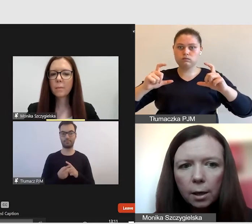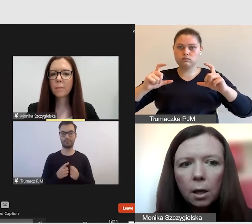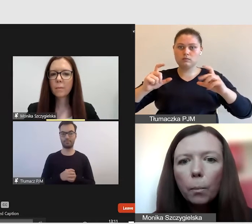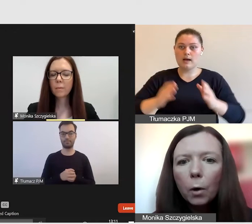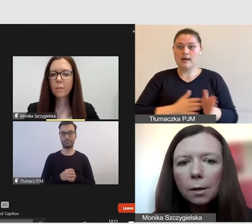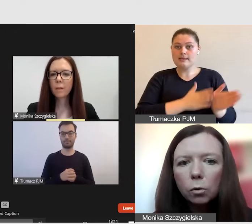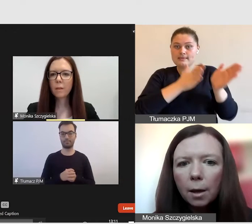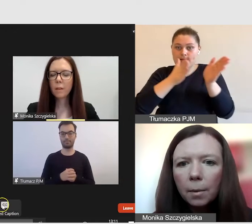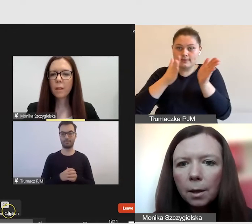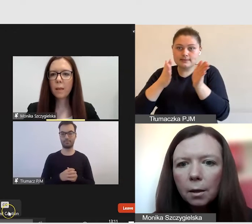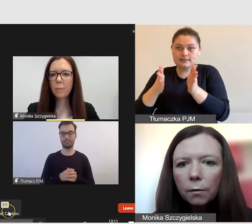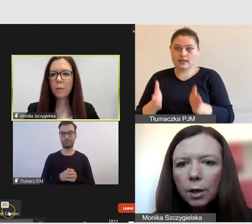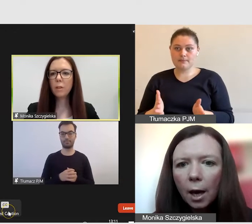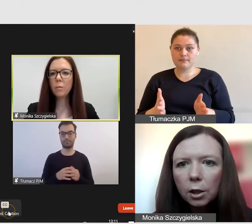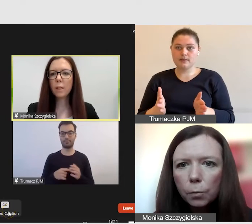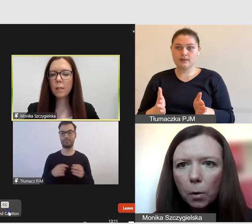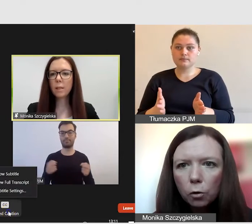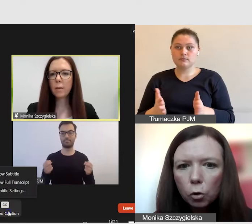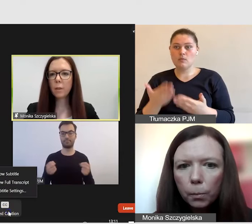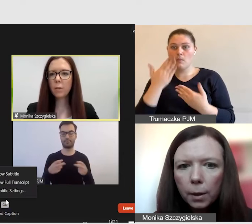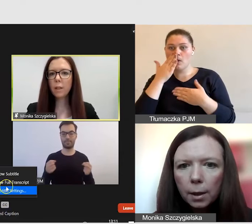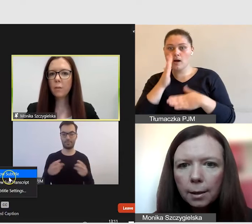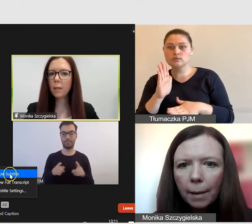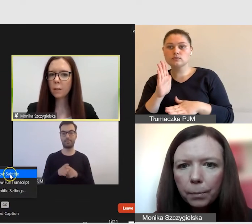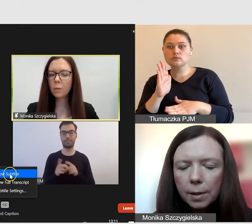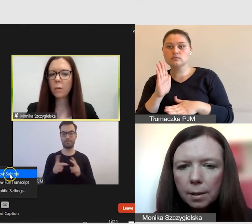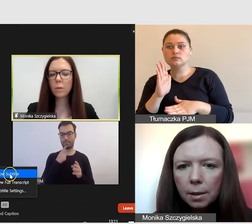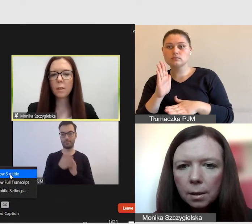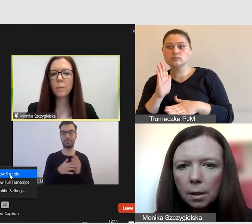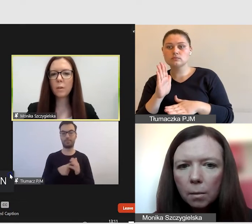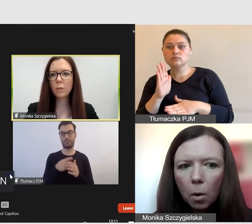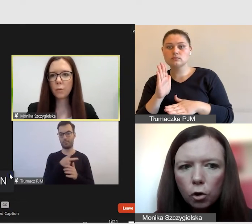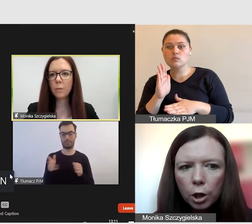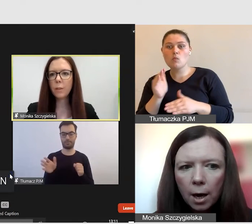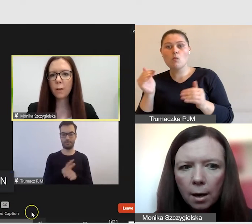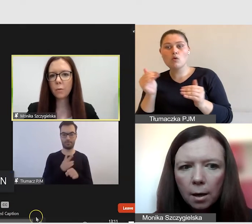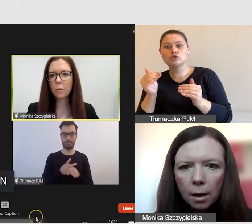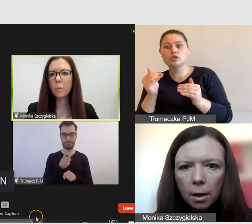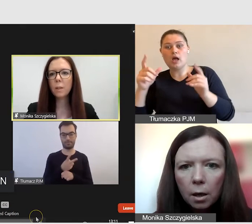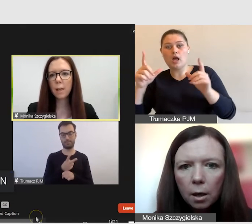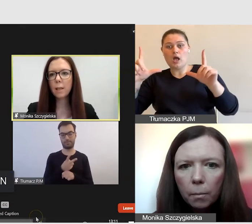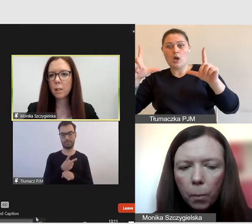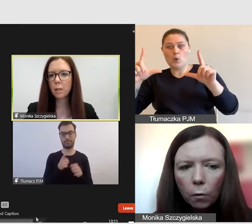slajdzie pokazujemy, w jaki sposób napisy można